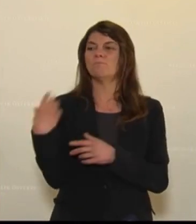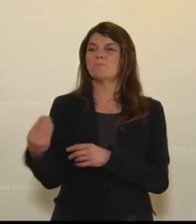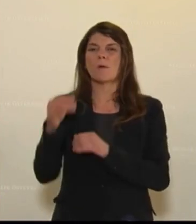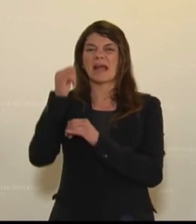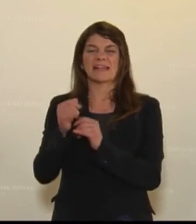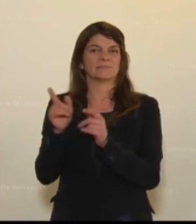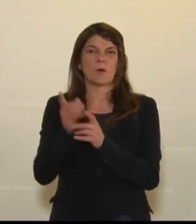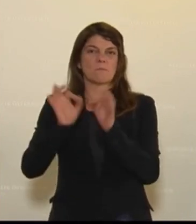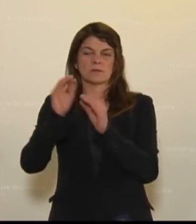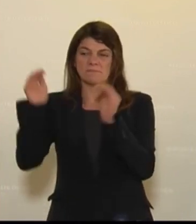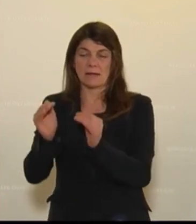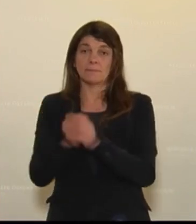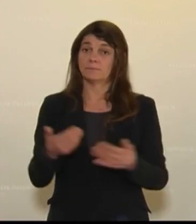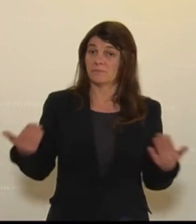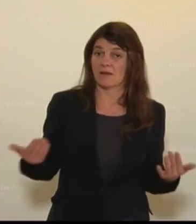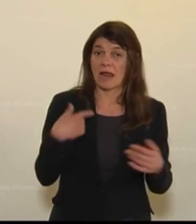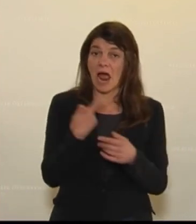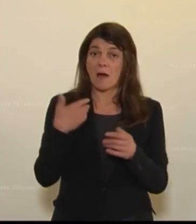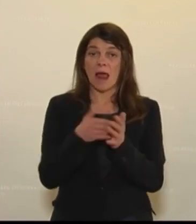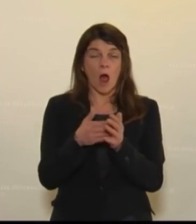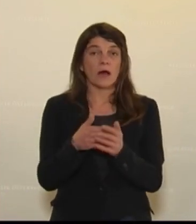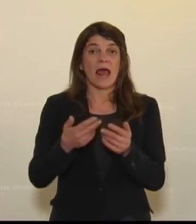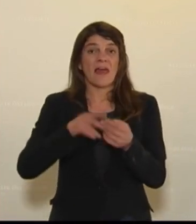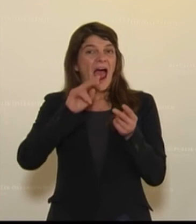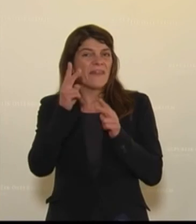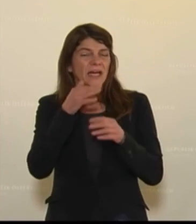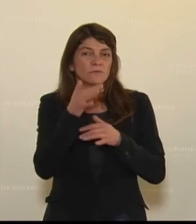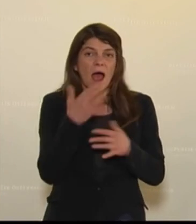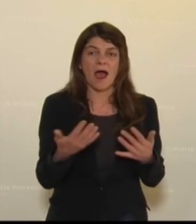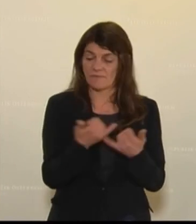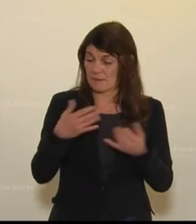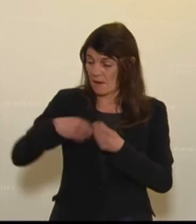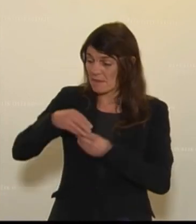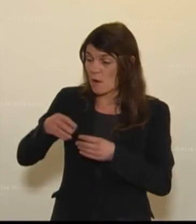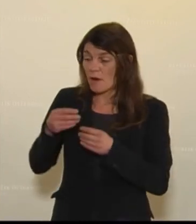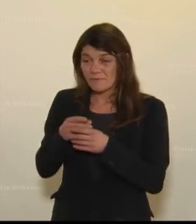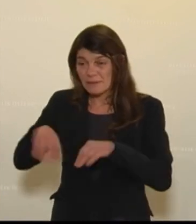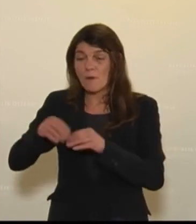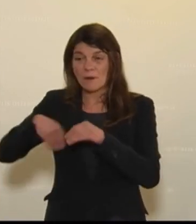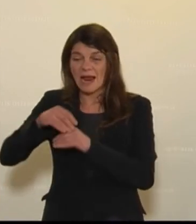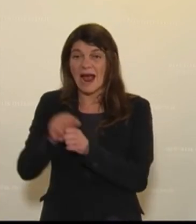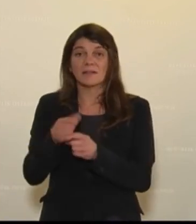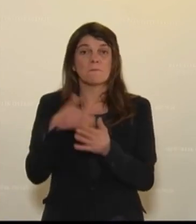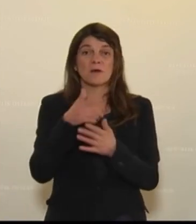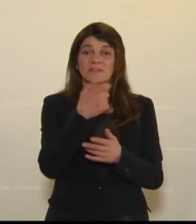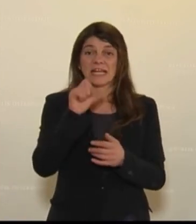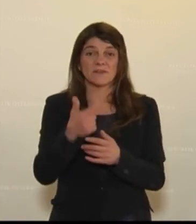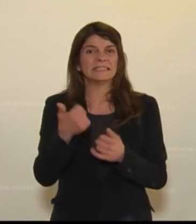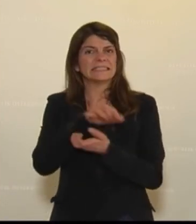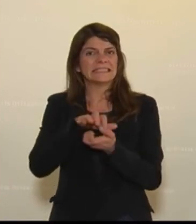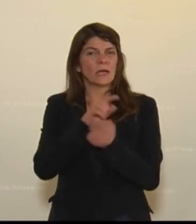führen. Wir müssen eine andere Sprache finden, wie wir mit Familien umgehen und wir brauchen 2021 ein